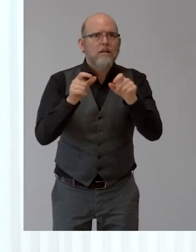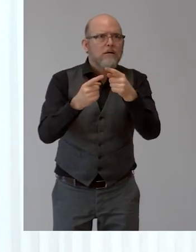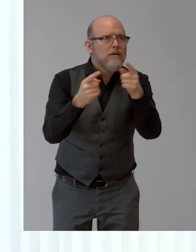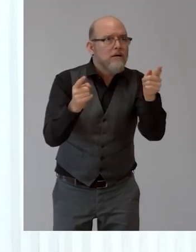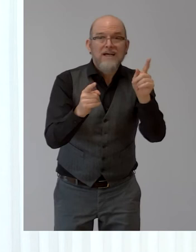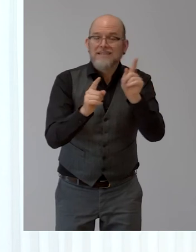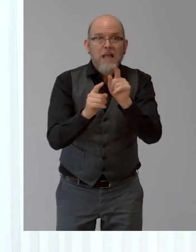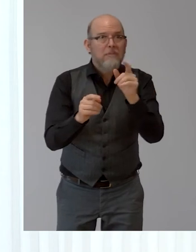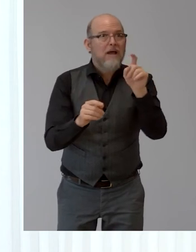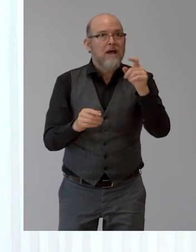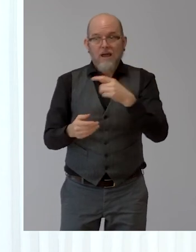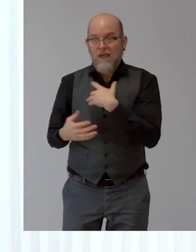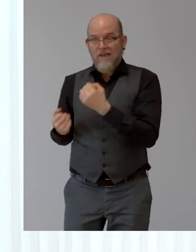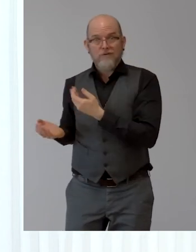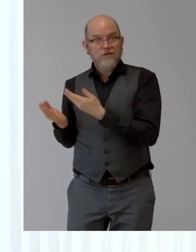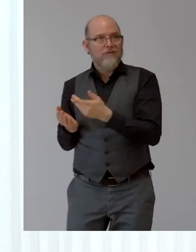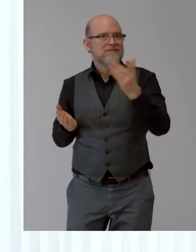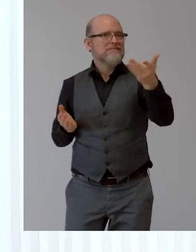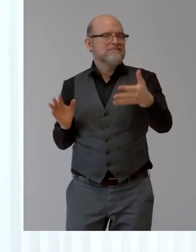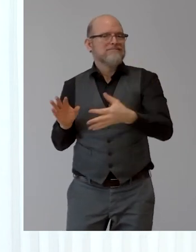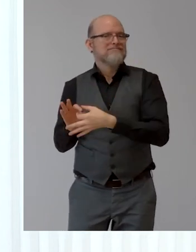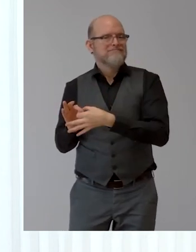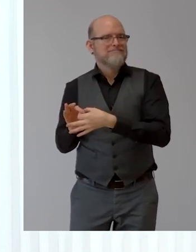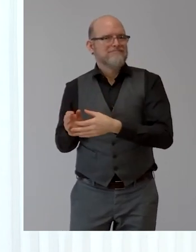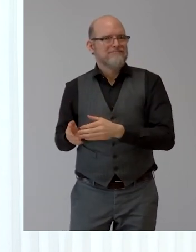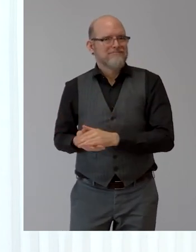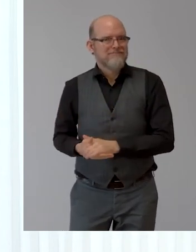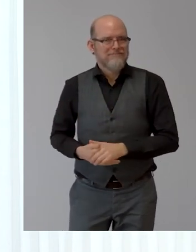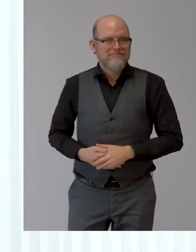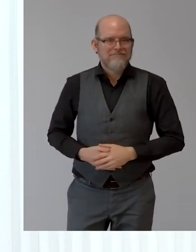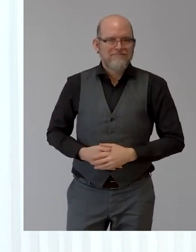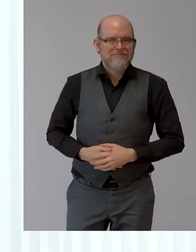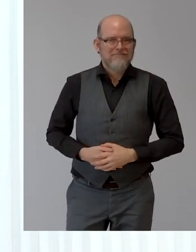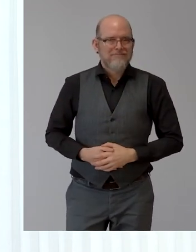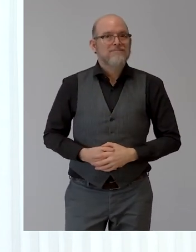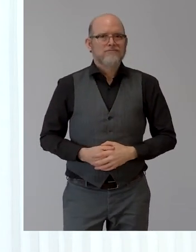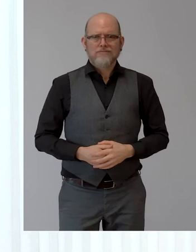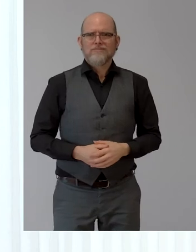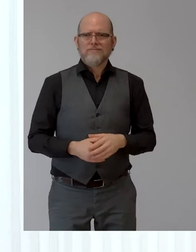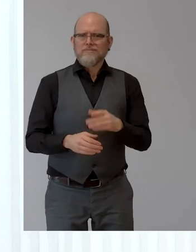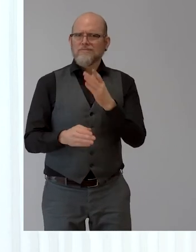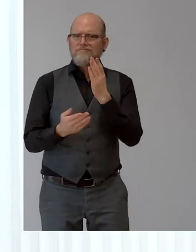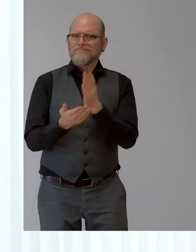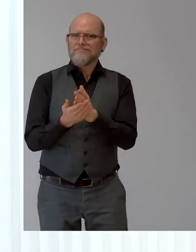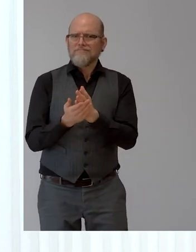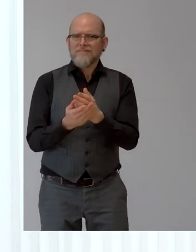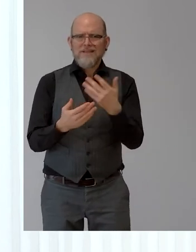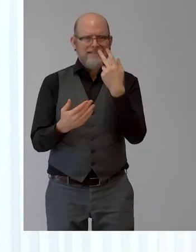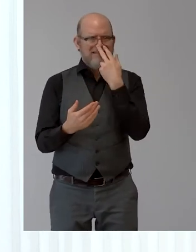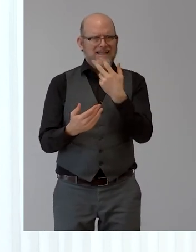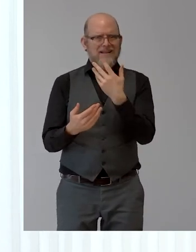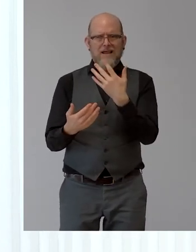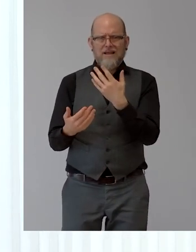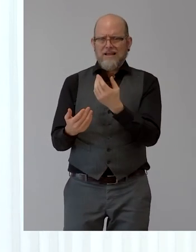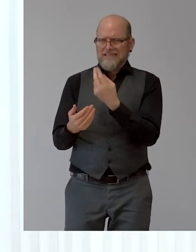Yeah, just following up on your remarks about the real drivers of change towards an inclusive, disability-inclusive